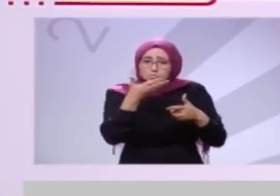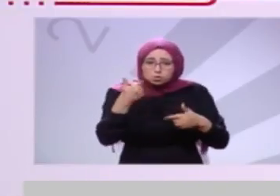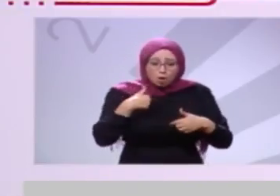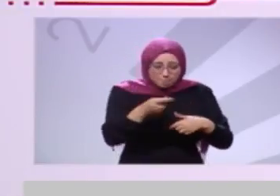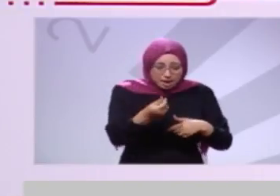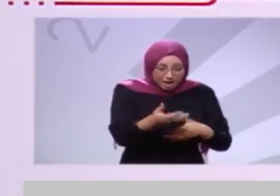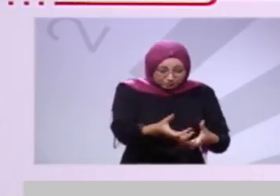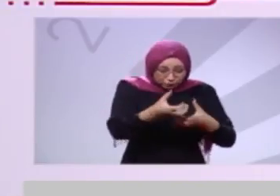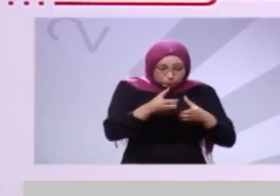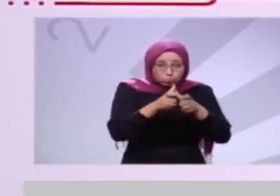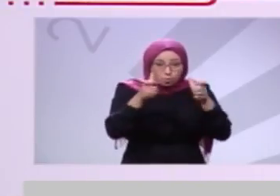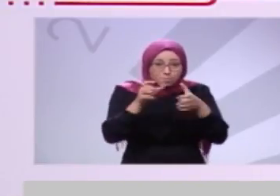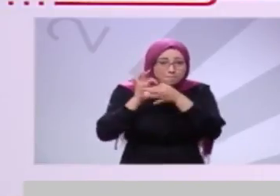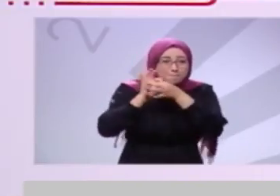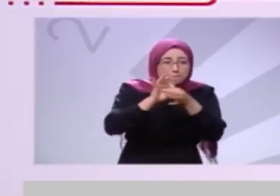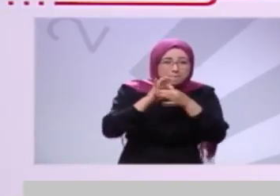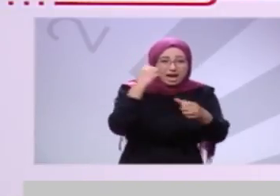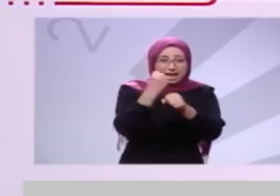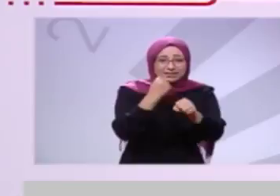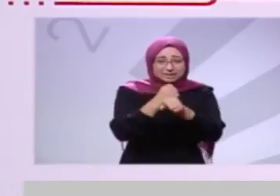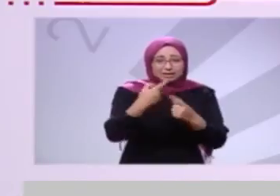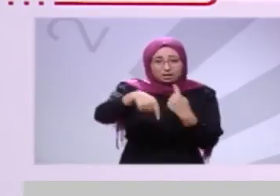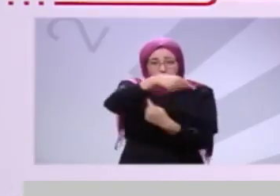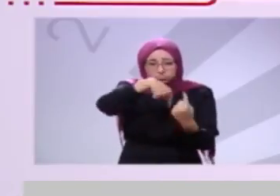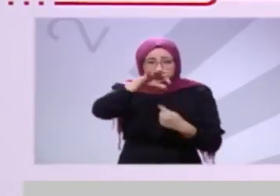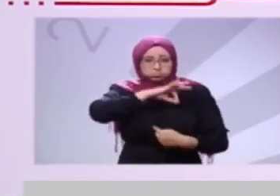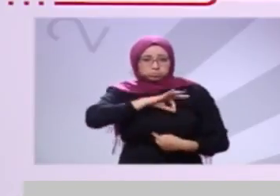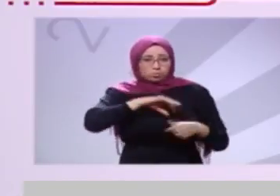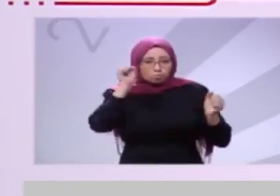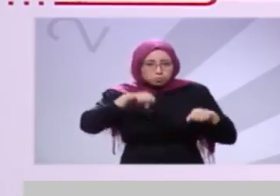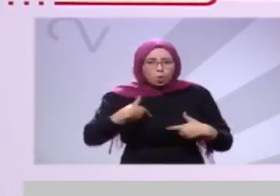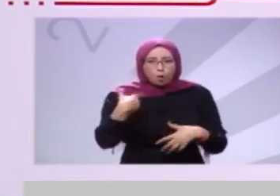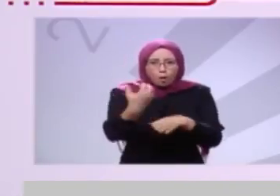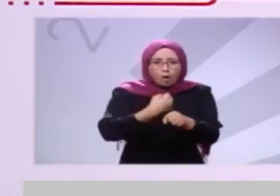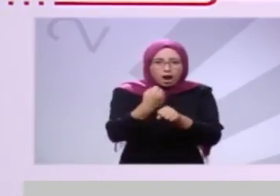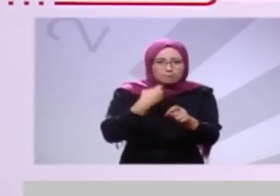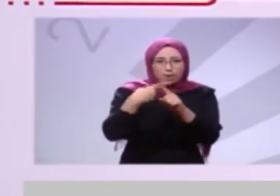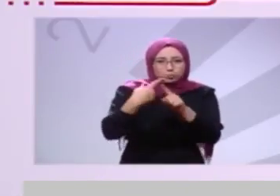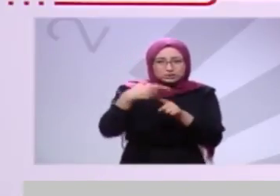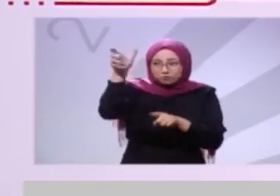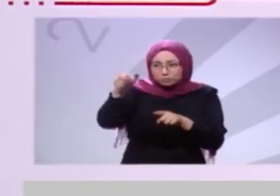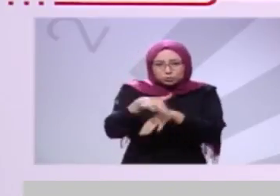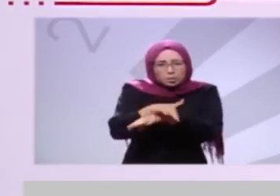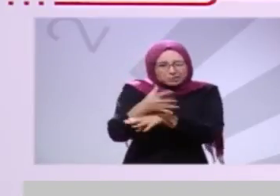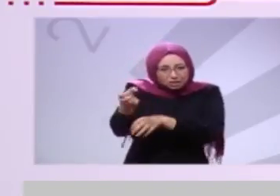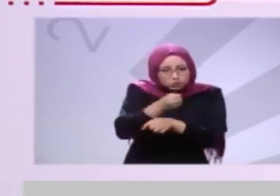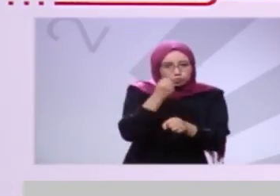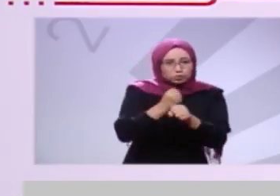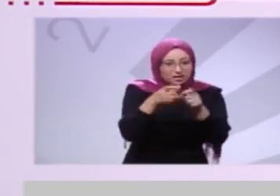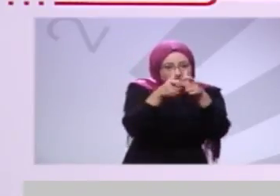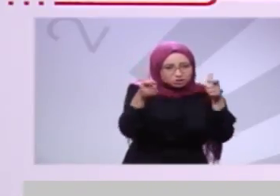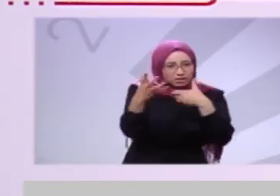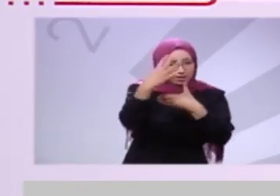الجهة غادي وبالاساس النجم حقه منه ما كاسب في التشغيل وفي التنمية